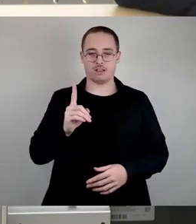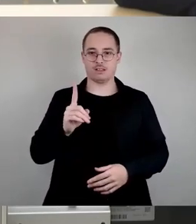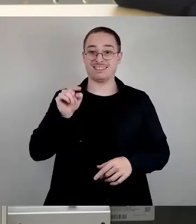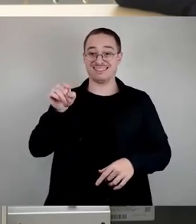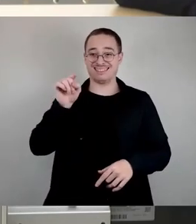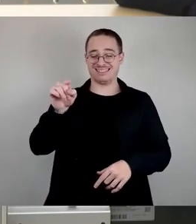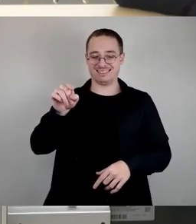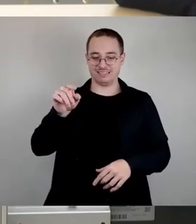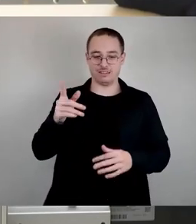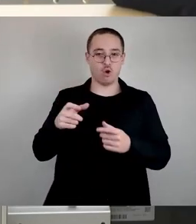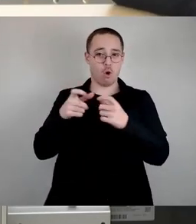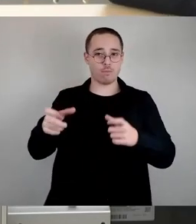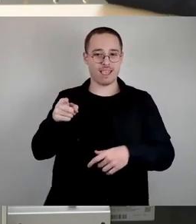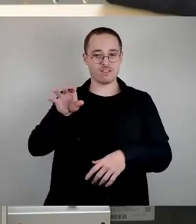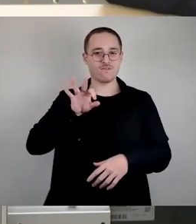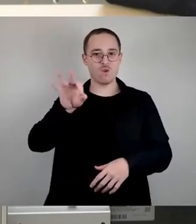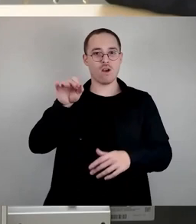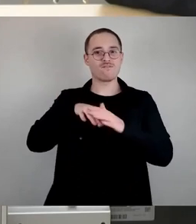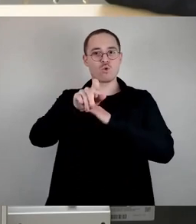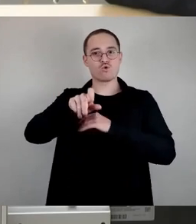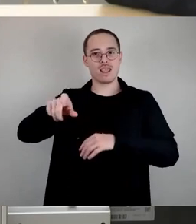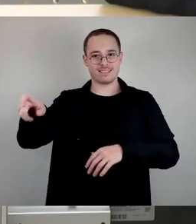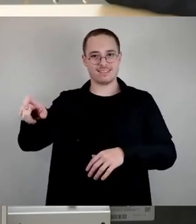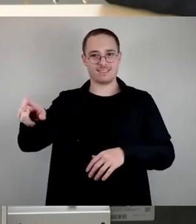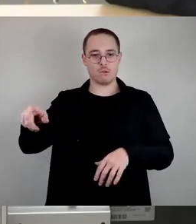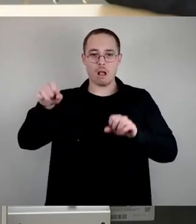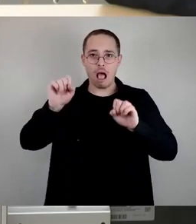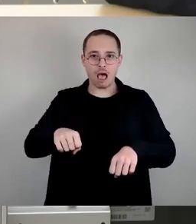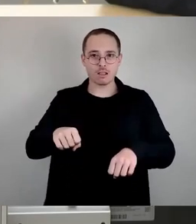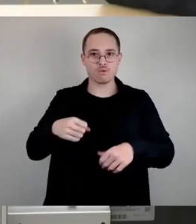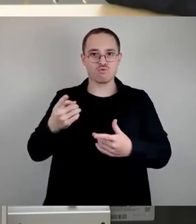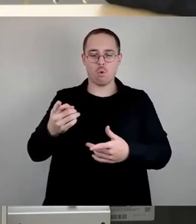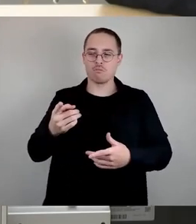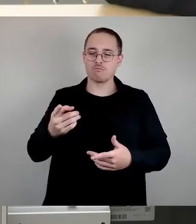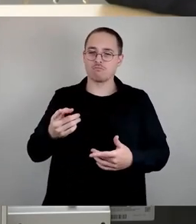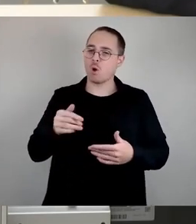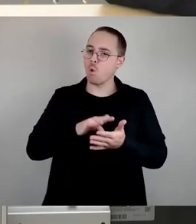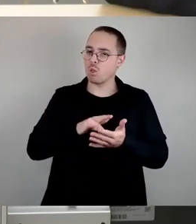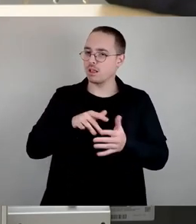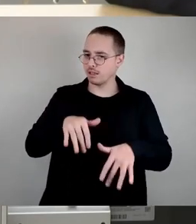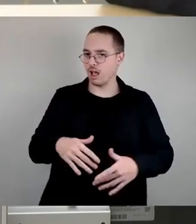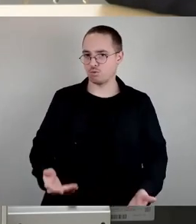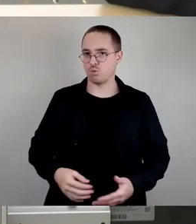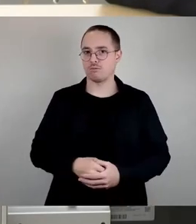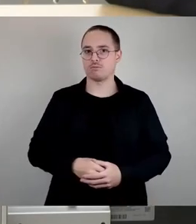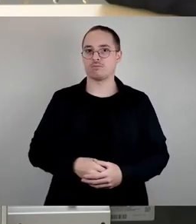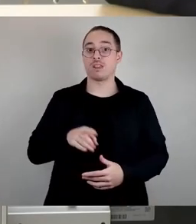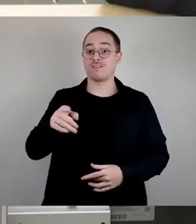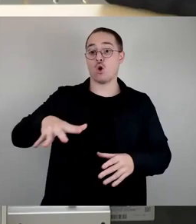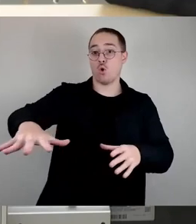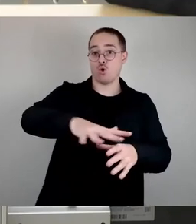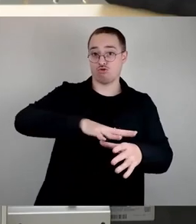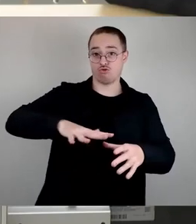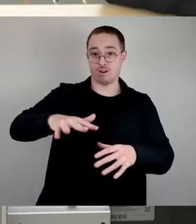die Unterbringung von Flüchtlingen. Ich darf daran erinnern, dass dieses Grundstück geplant ist auszubauen als